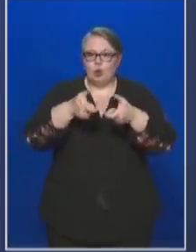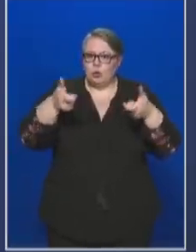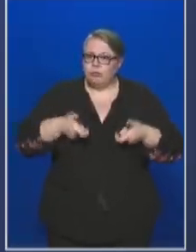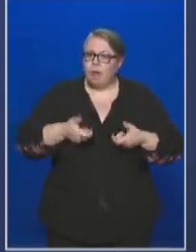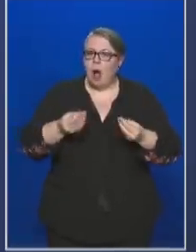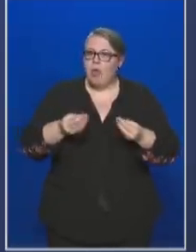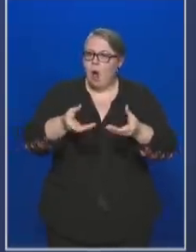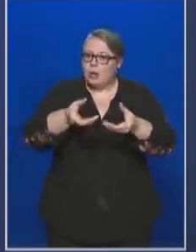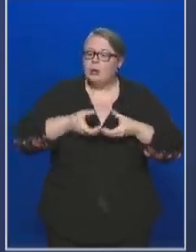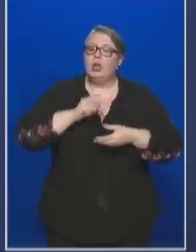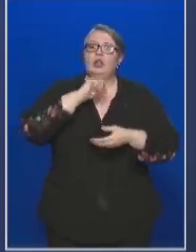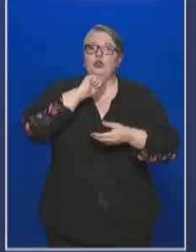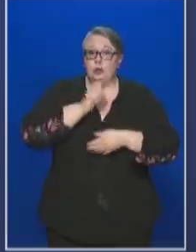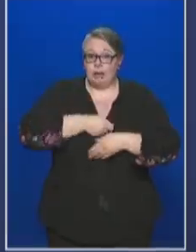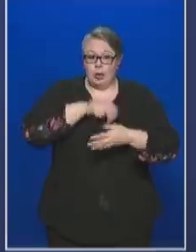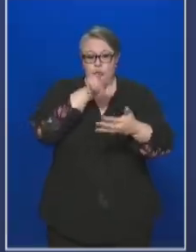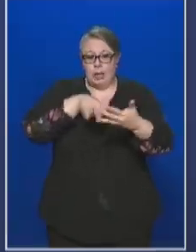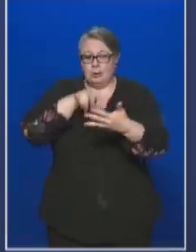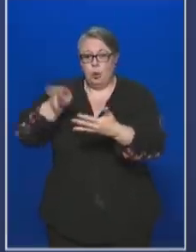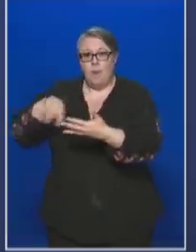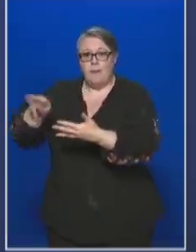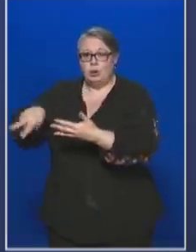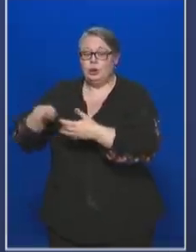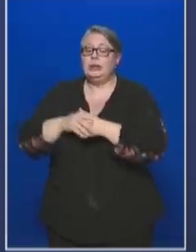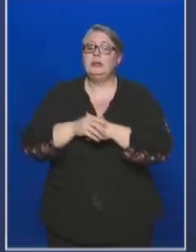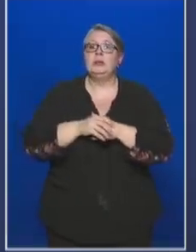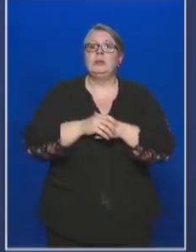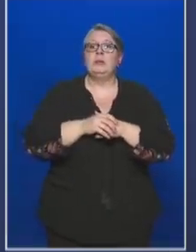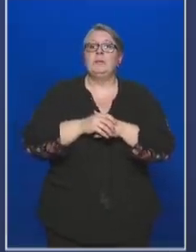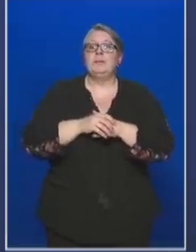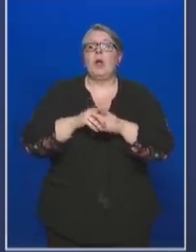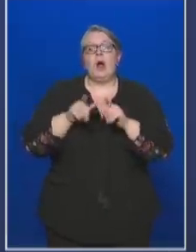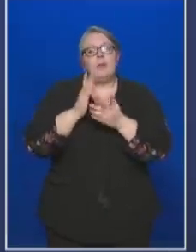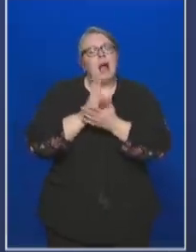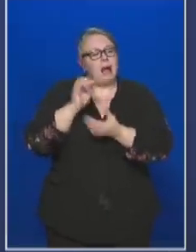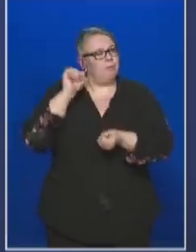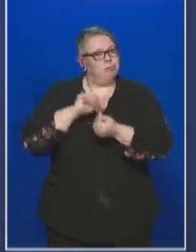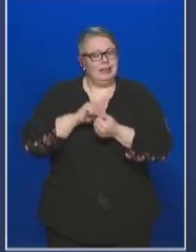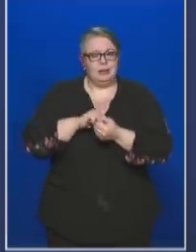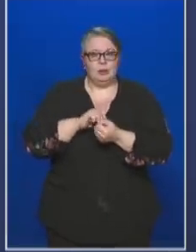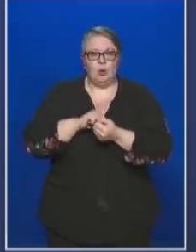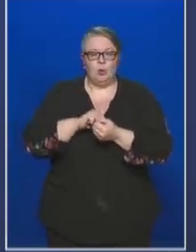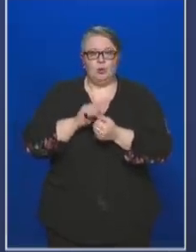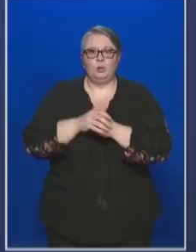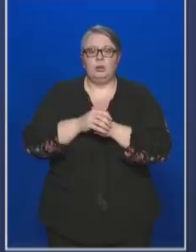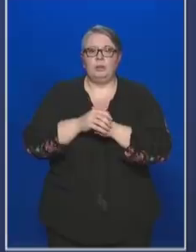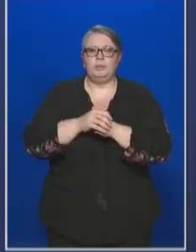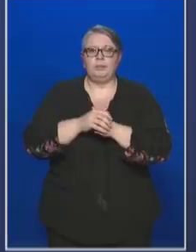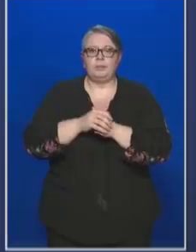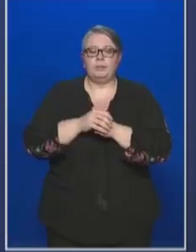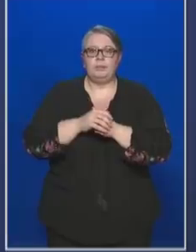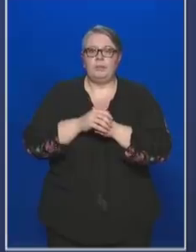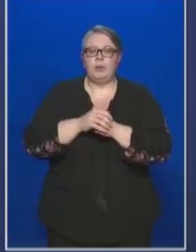anyag. Sikerült ezt áttekintenünk. Annyi bizonyos, hogy a